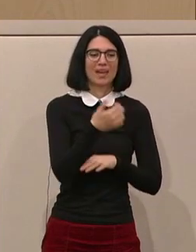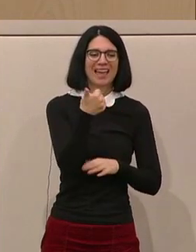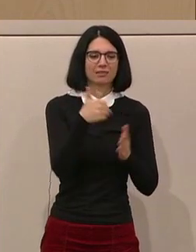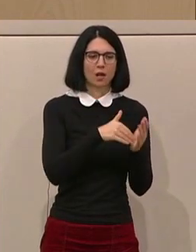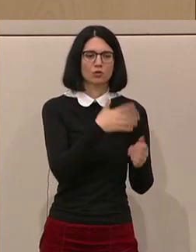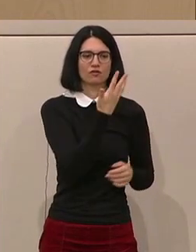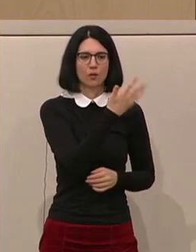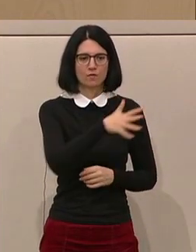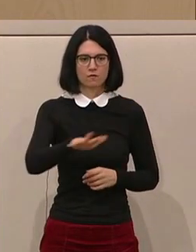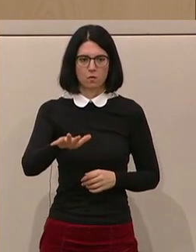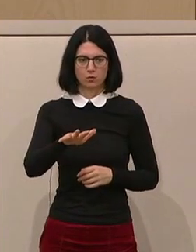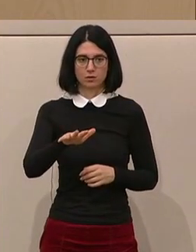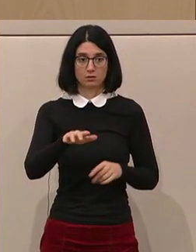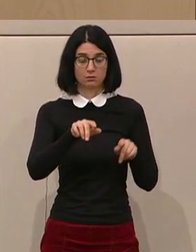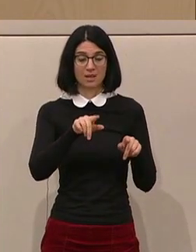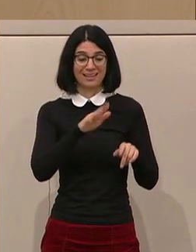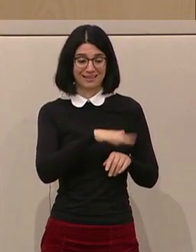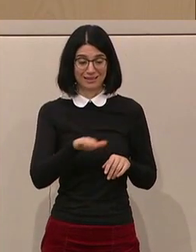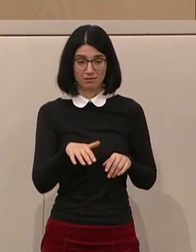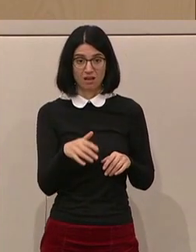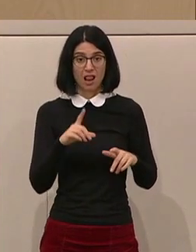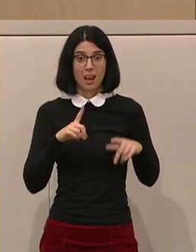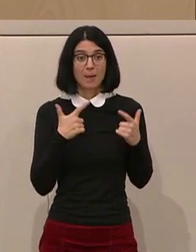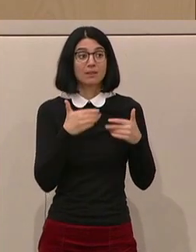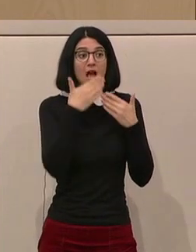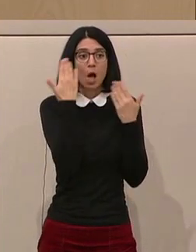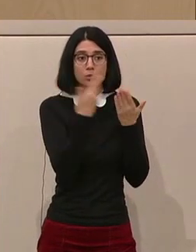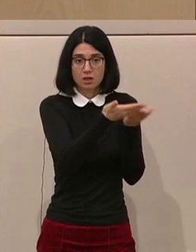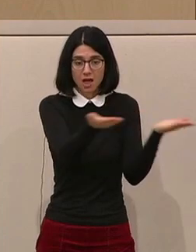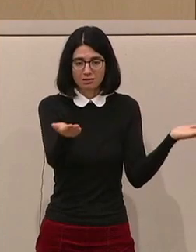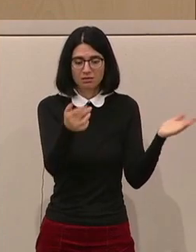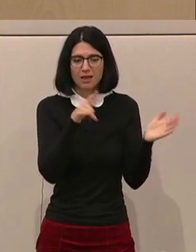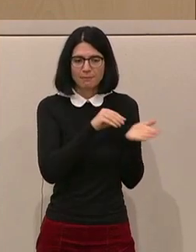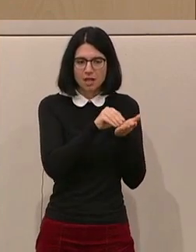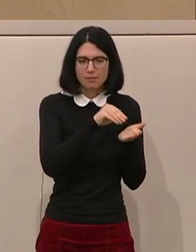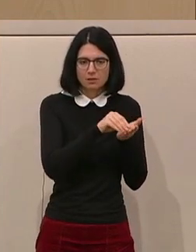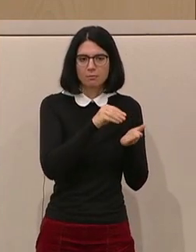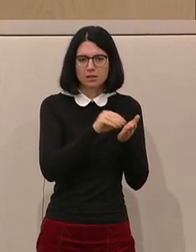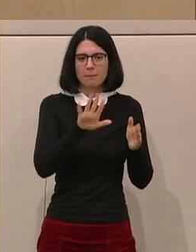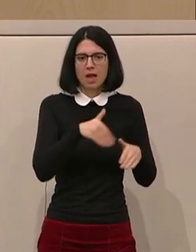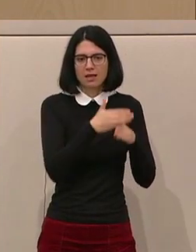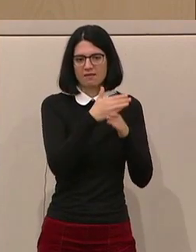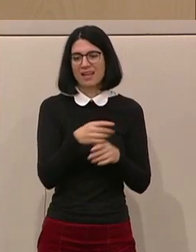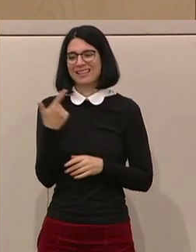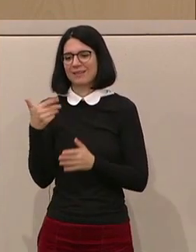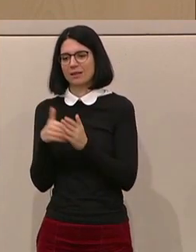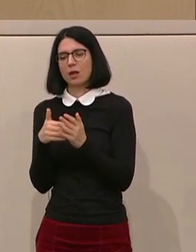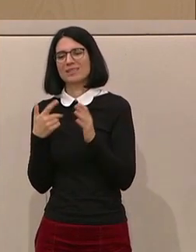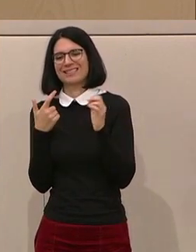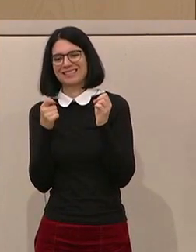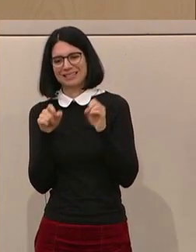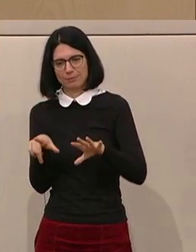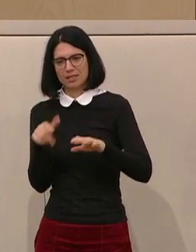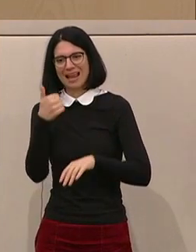.500 im Ausland lebende Kinder Familienbeihilfe. Im Jahr 2017 waren es